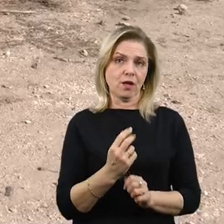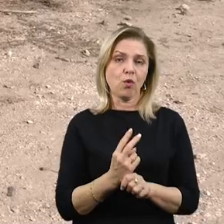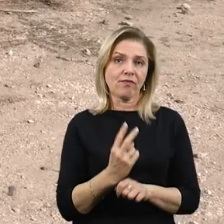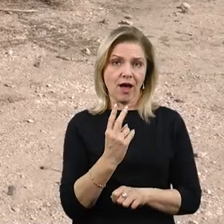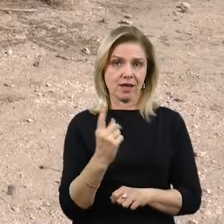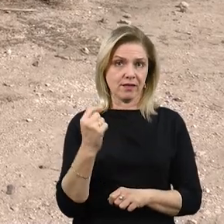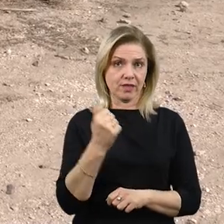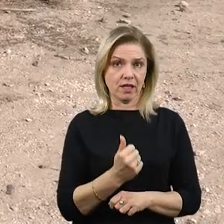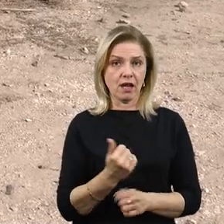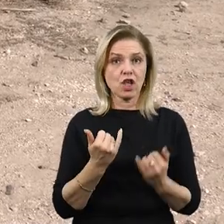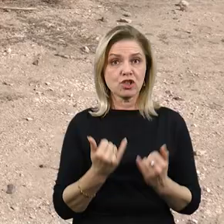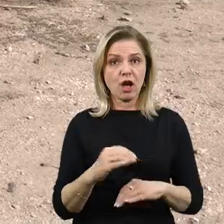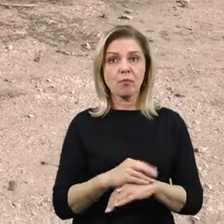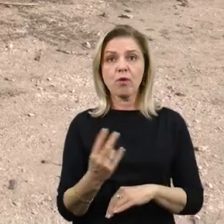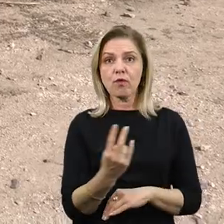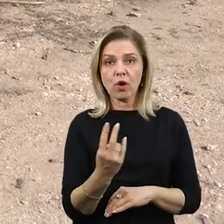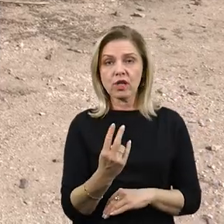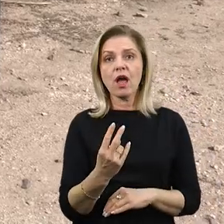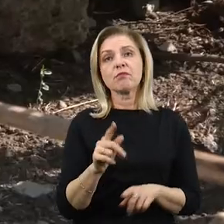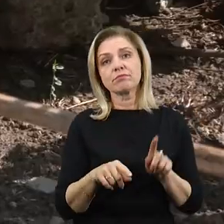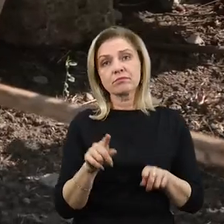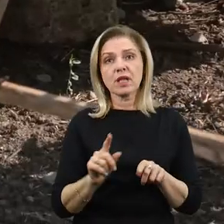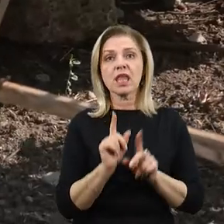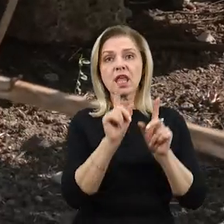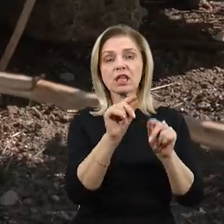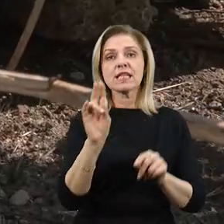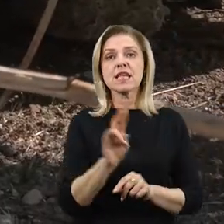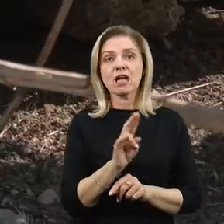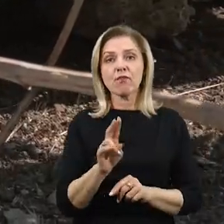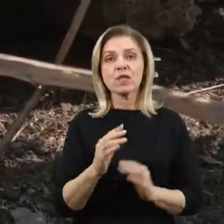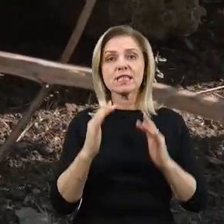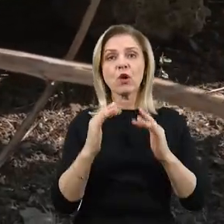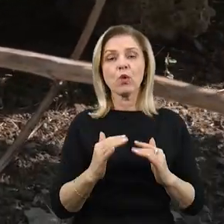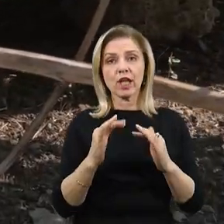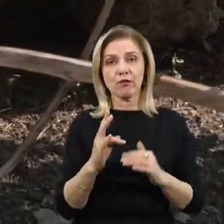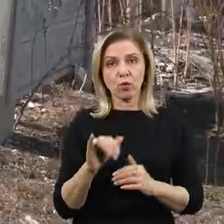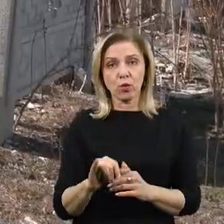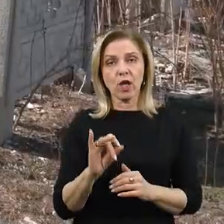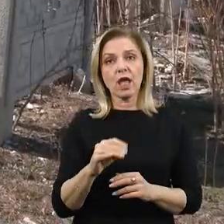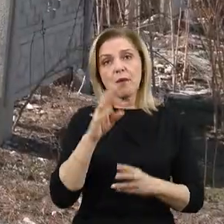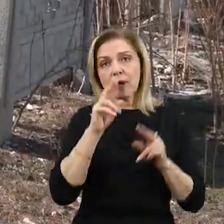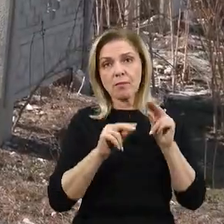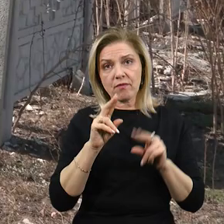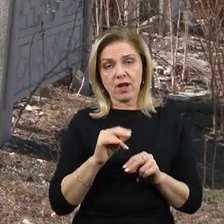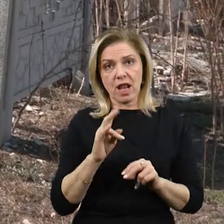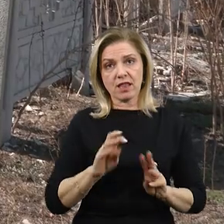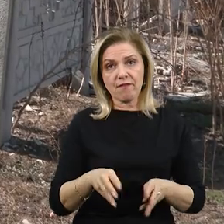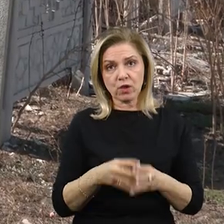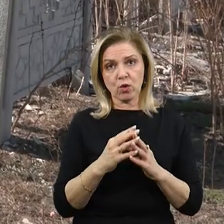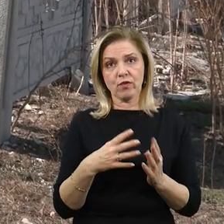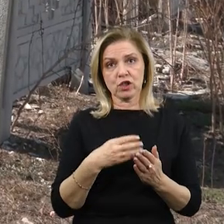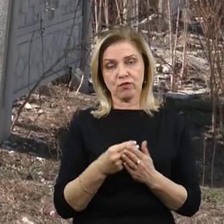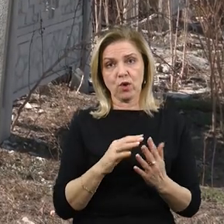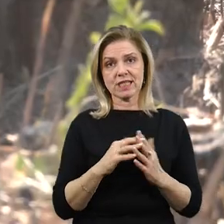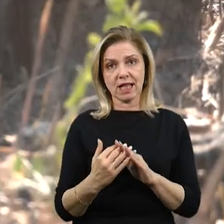Нині подружжя час від часу їздить в Снігурівську церкву і сподівається на відновлення своєї в Благодатному. Перших пошкоджень